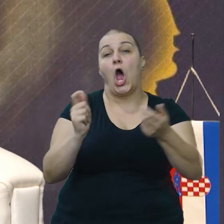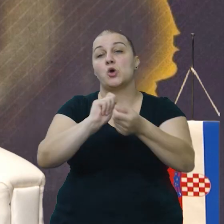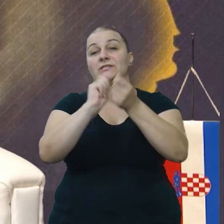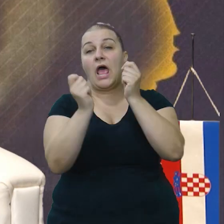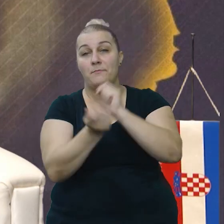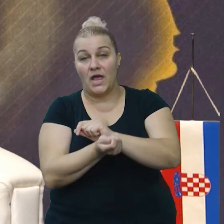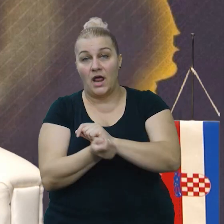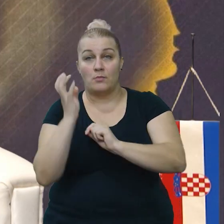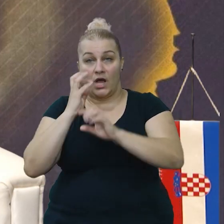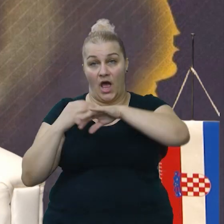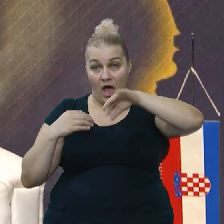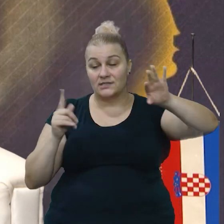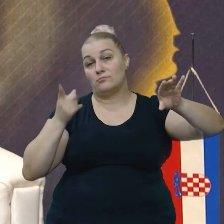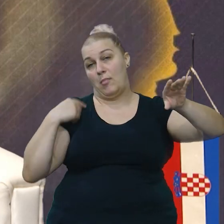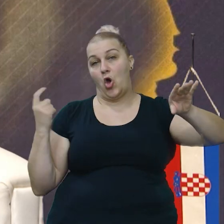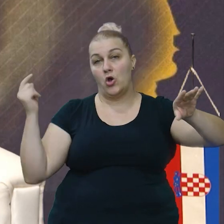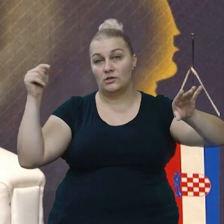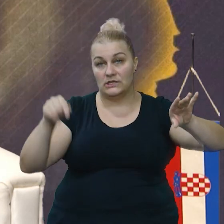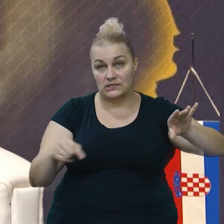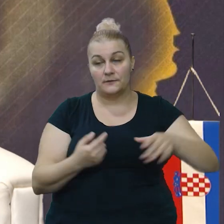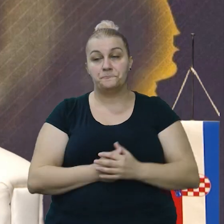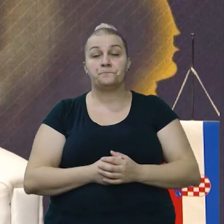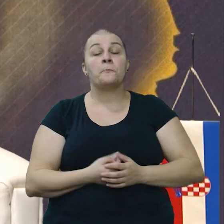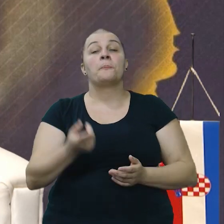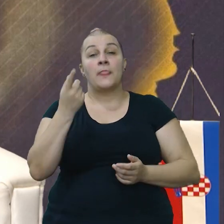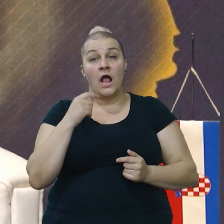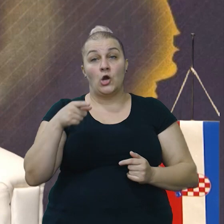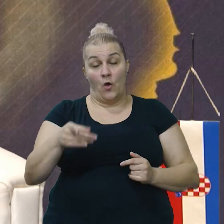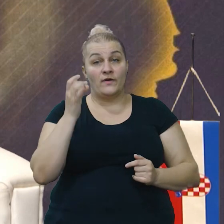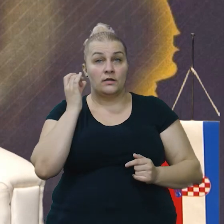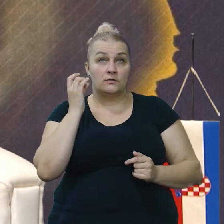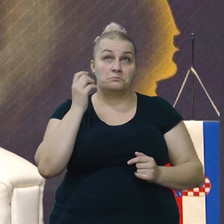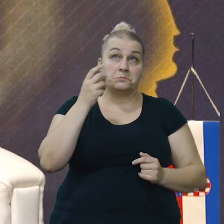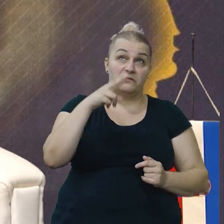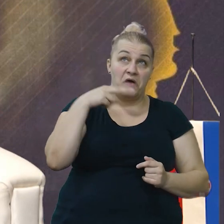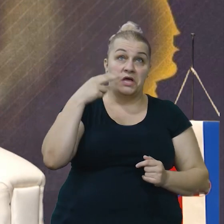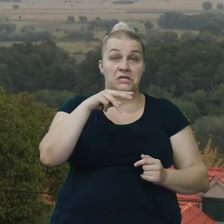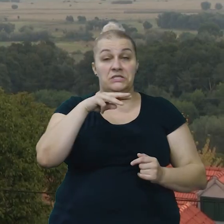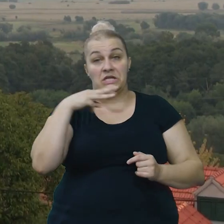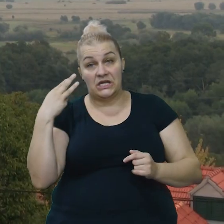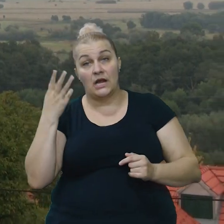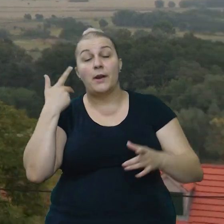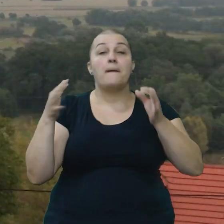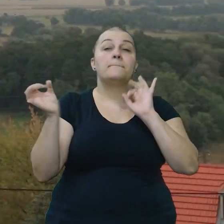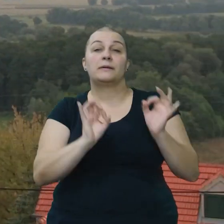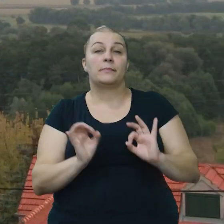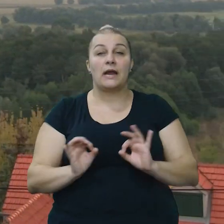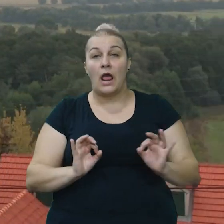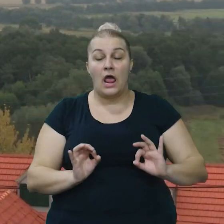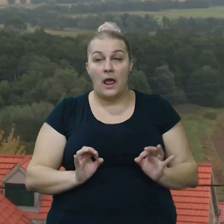na tome području. Ali smo taj dan, dva dana ili čak tri, bili u pripremi.